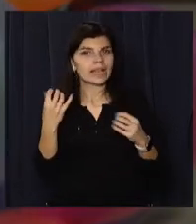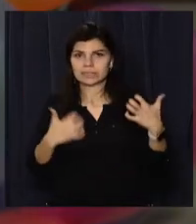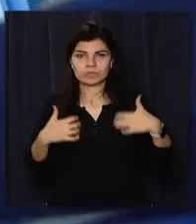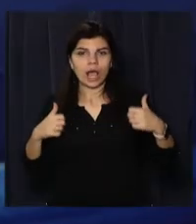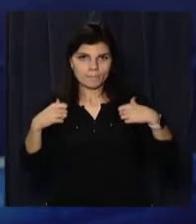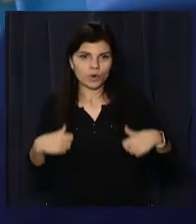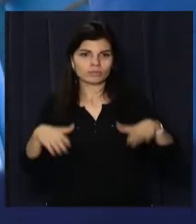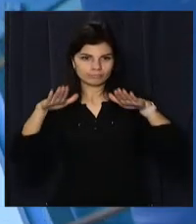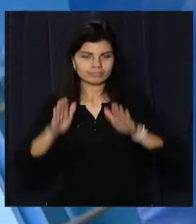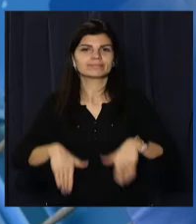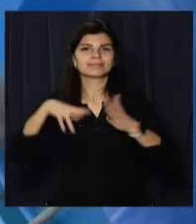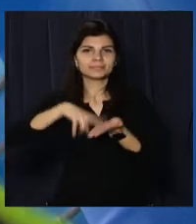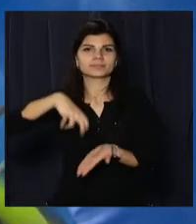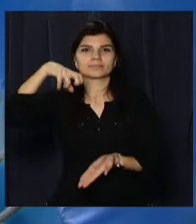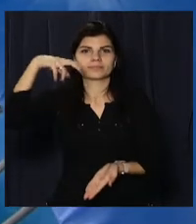елементи.